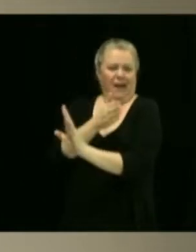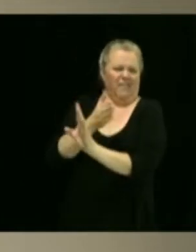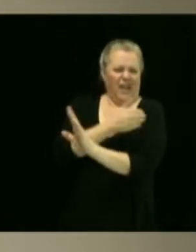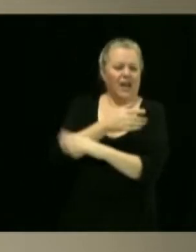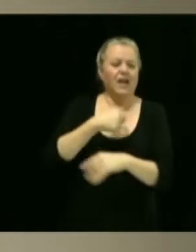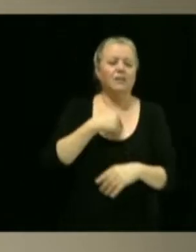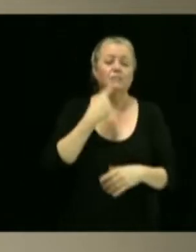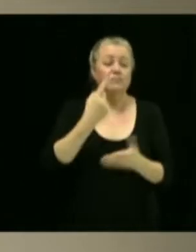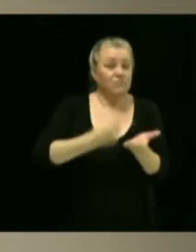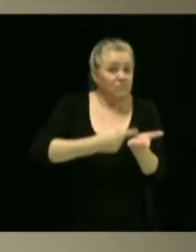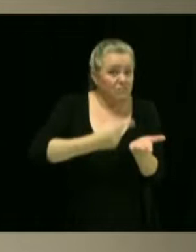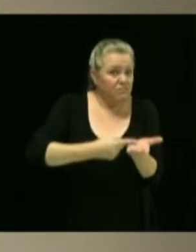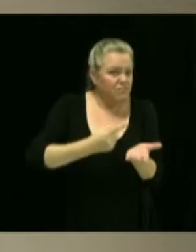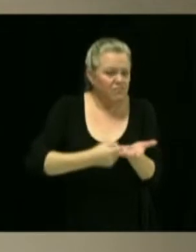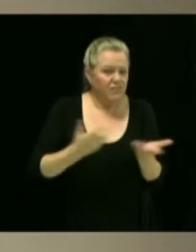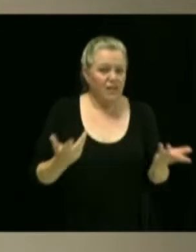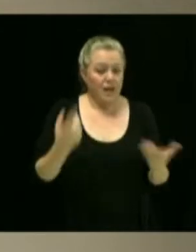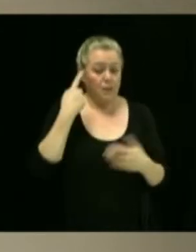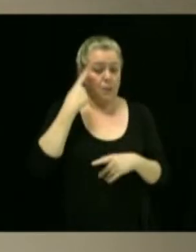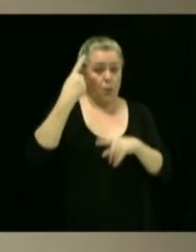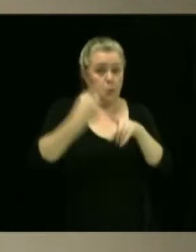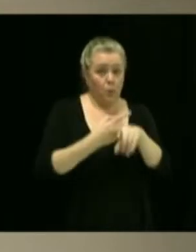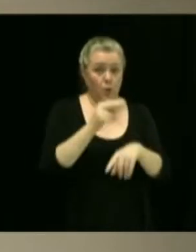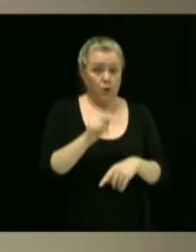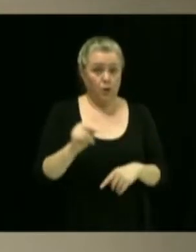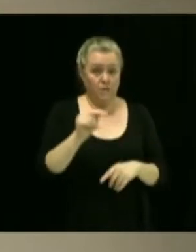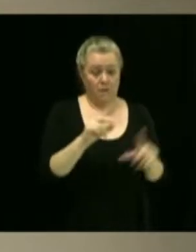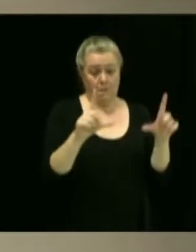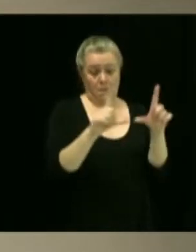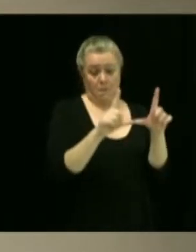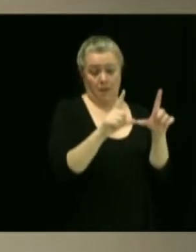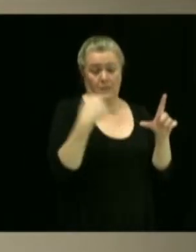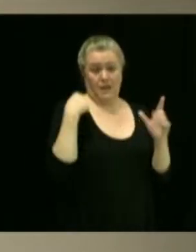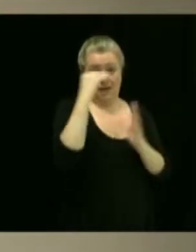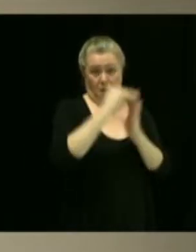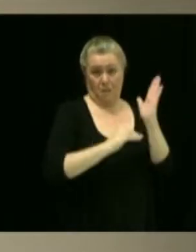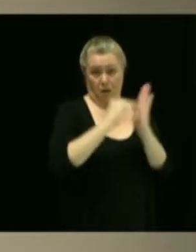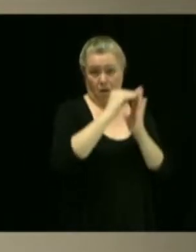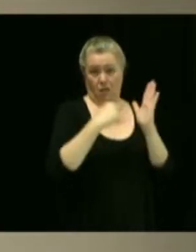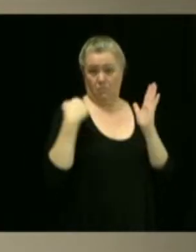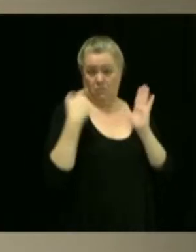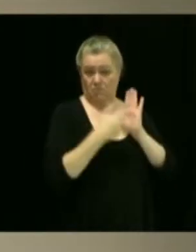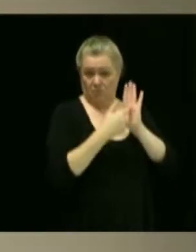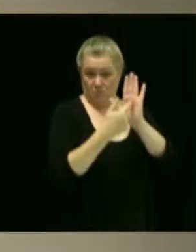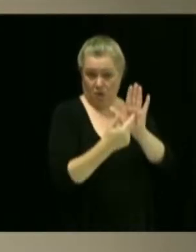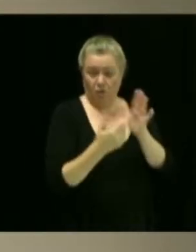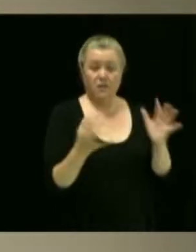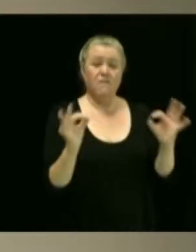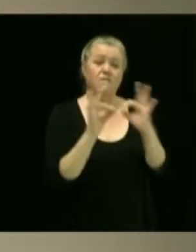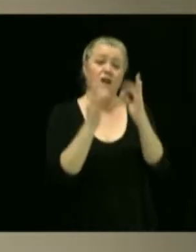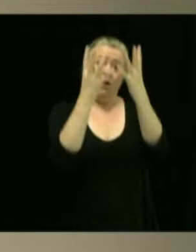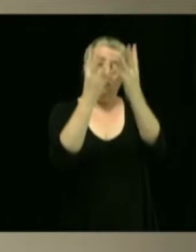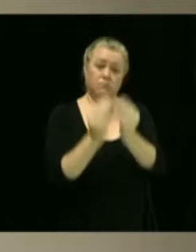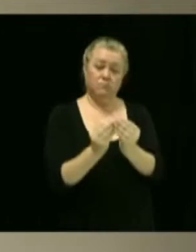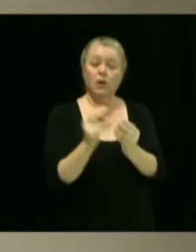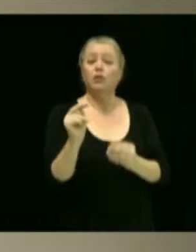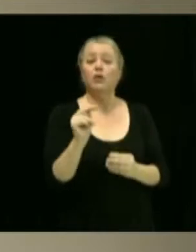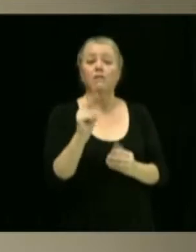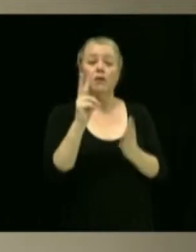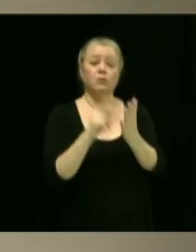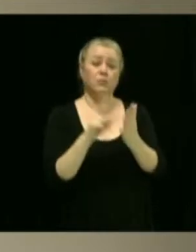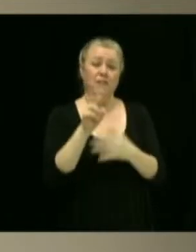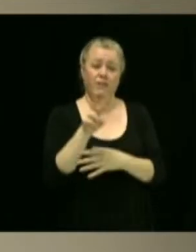les rapports de permis pour le mois de novembre ont été dévoilés récemment et qu'on a une valeur déclarée pour novembre 2022